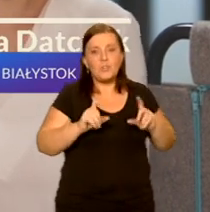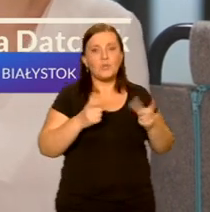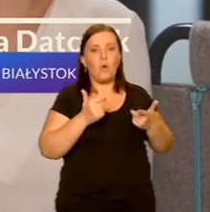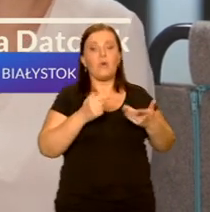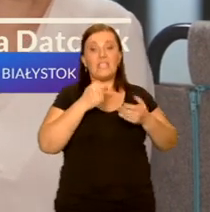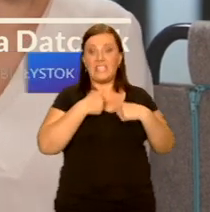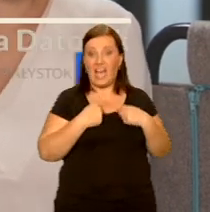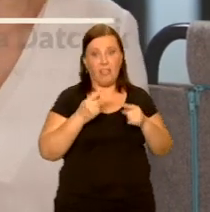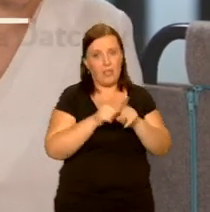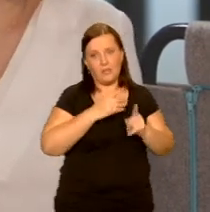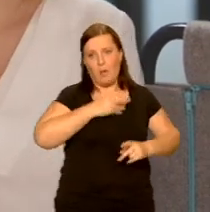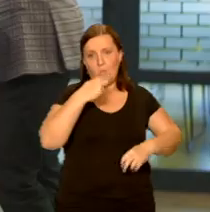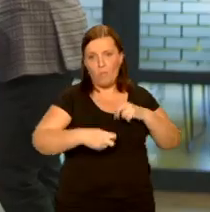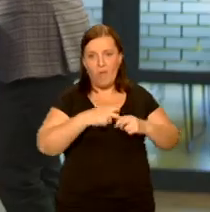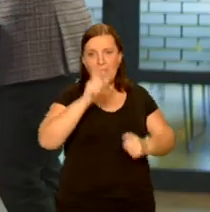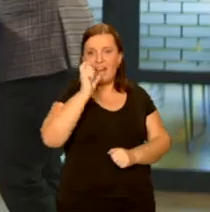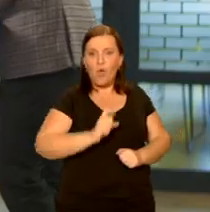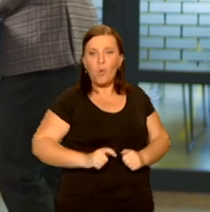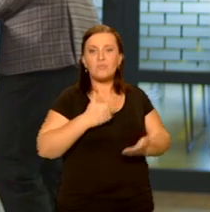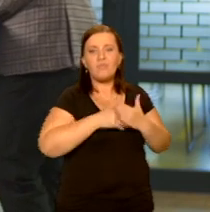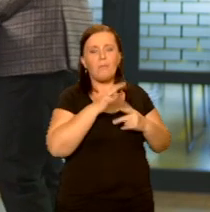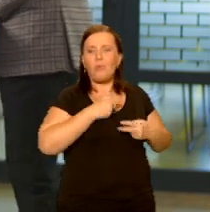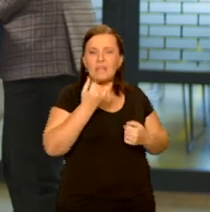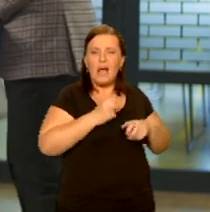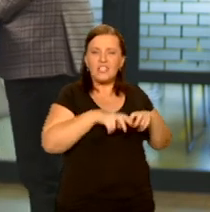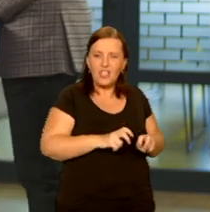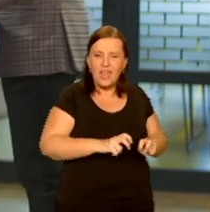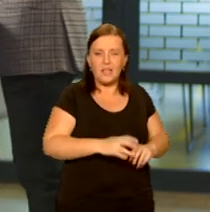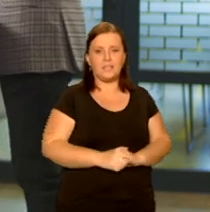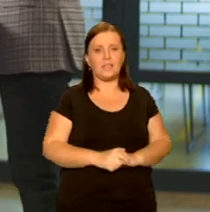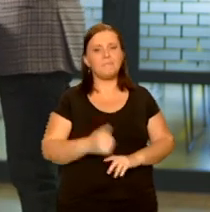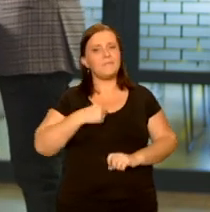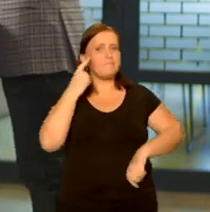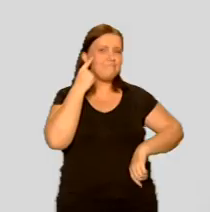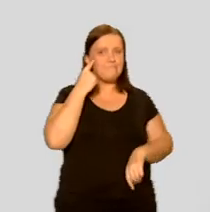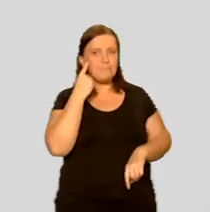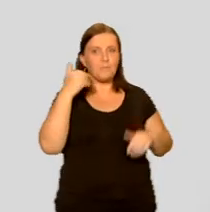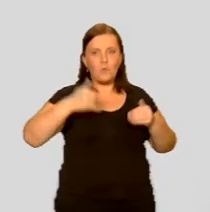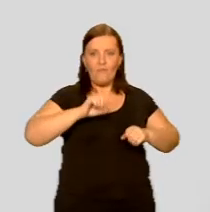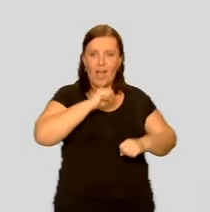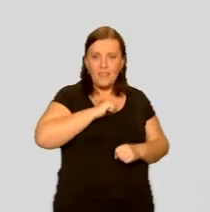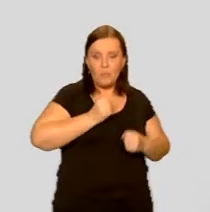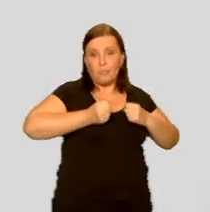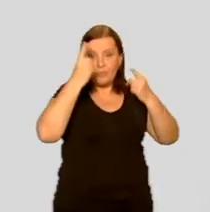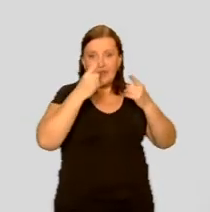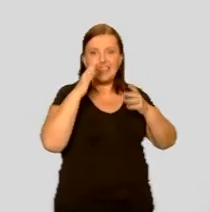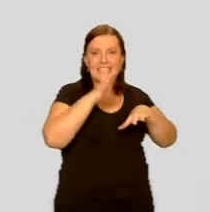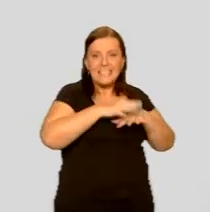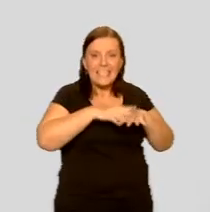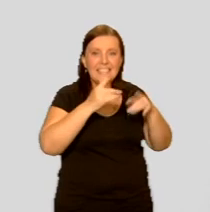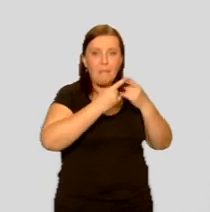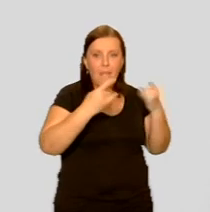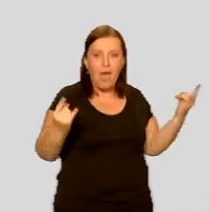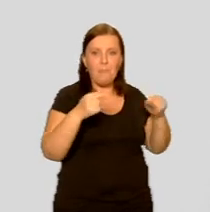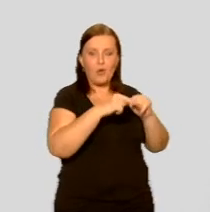cierpieć na wule kręgosłupa i tak pomyślałam, że fajnie było stworzyć taki system uniwersalny mebli, który właśnie z jednej strony dba o nasz